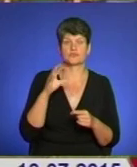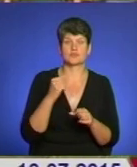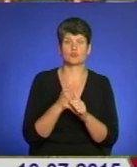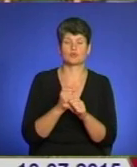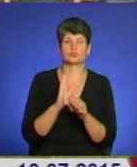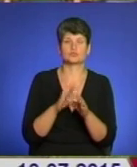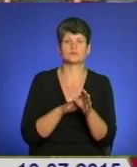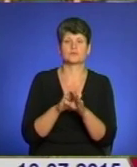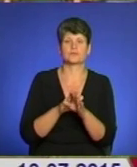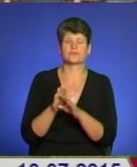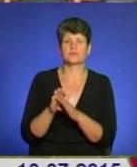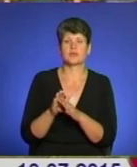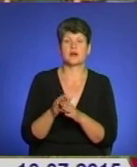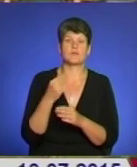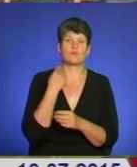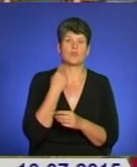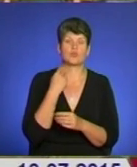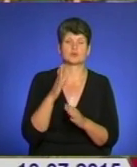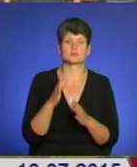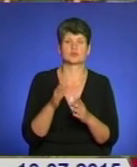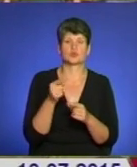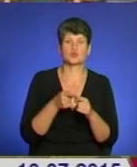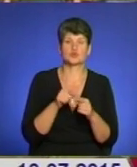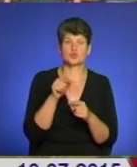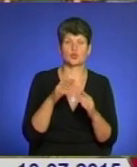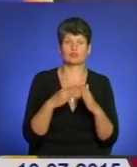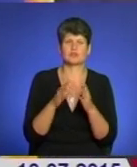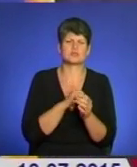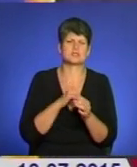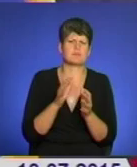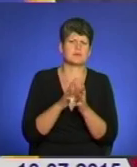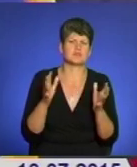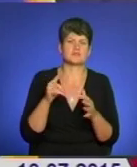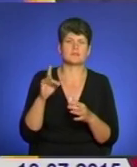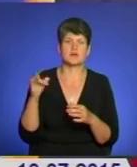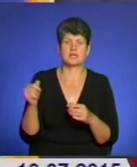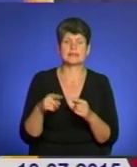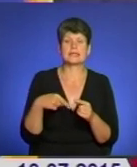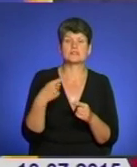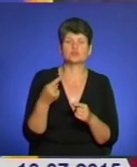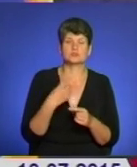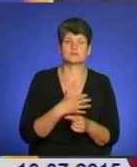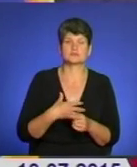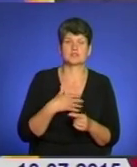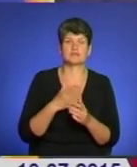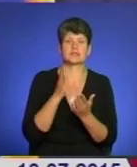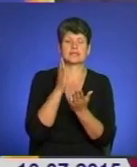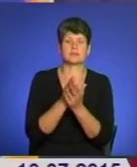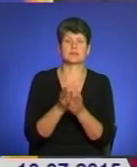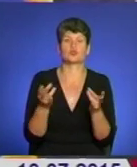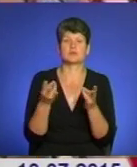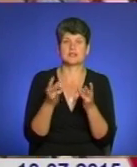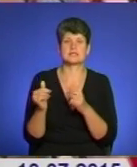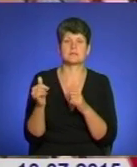будуть зроблені, але заборгованість цього будинка найбільша в місті збаражі. Наступний з п'яти найважливіших напрямків, необхідних для